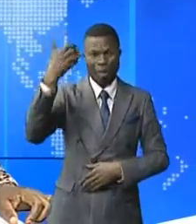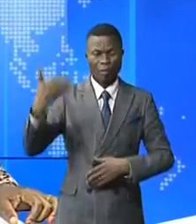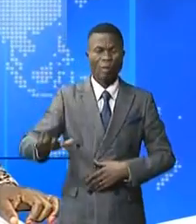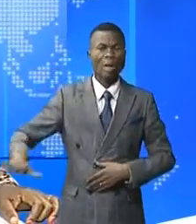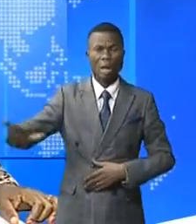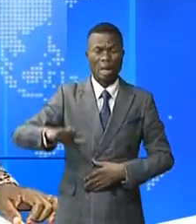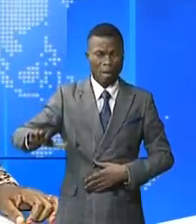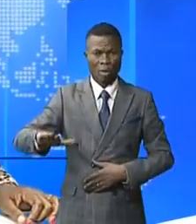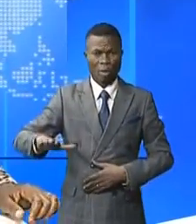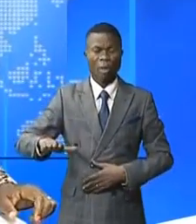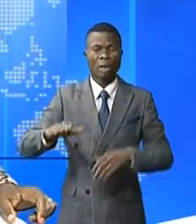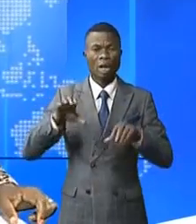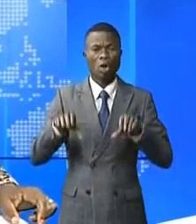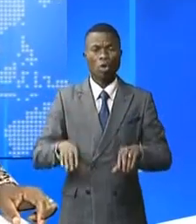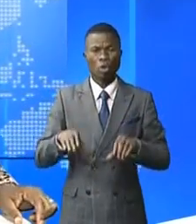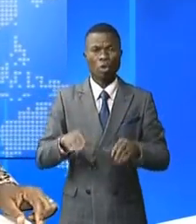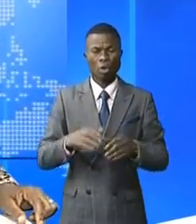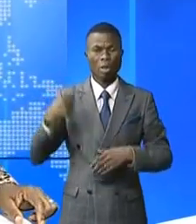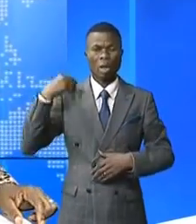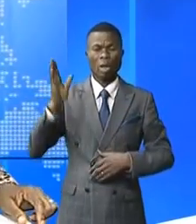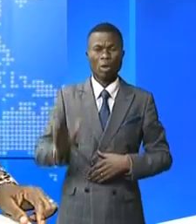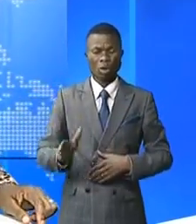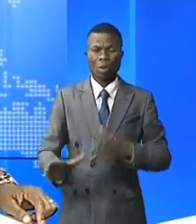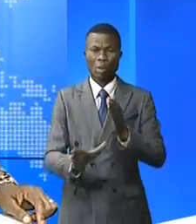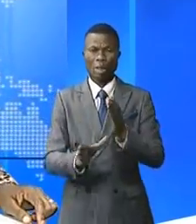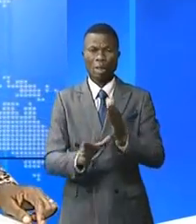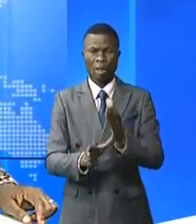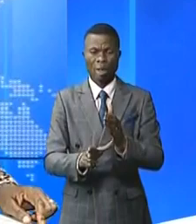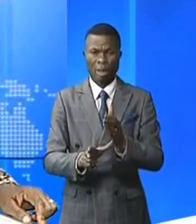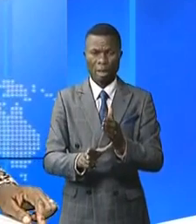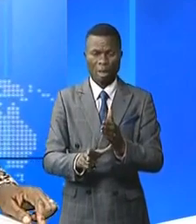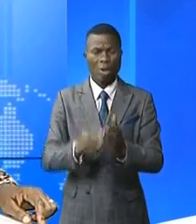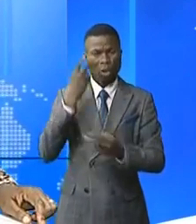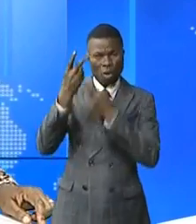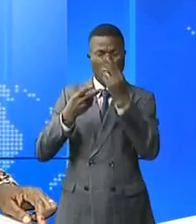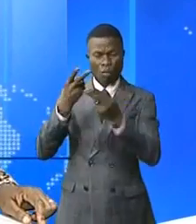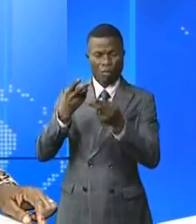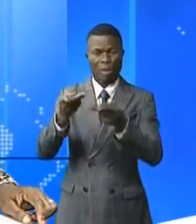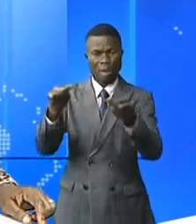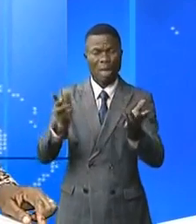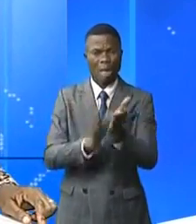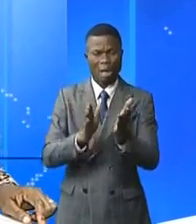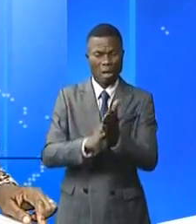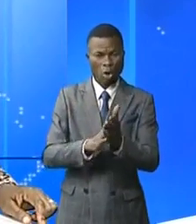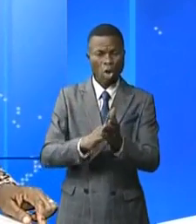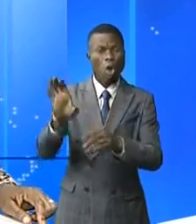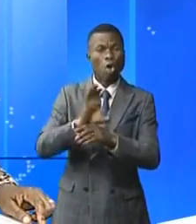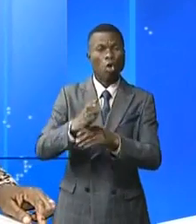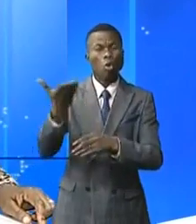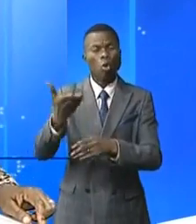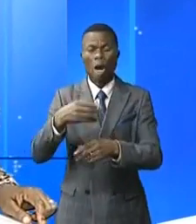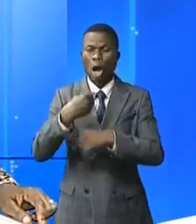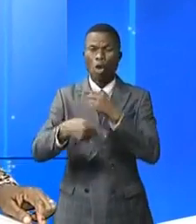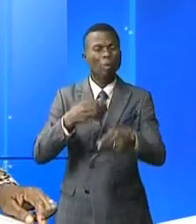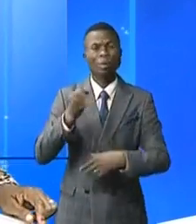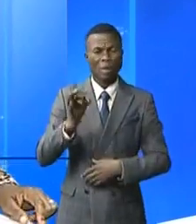l'étendue du territoire national. Le gouverneur par intérim a fait le tour de terrain pour constater l'effectivité de